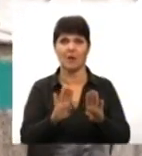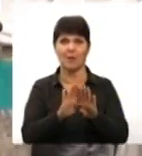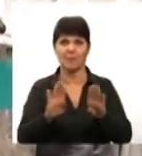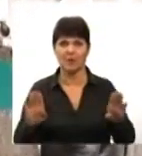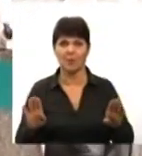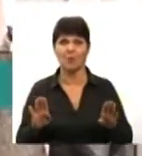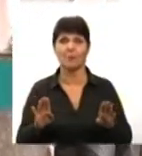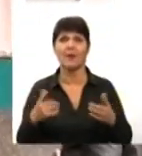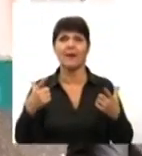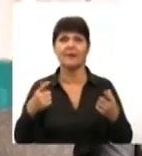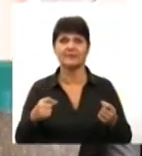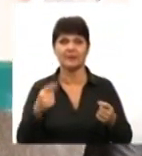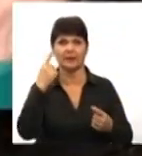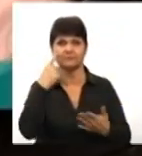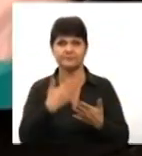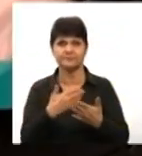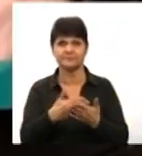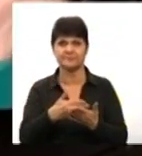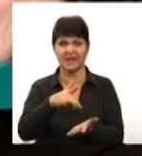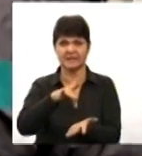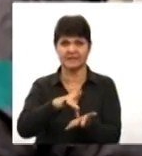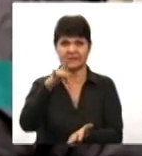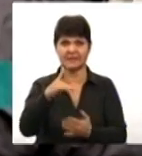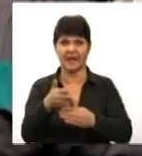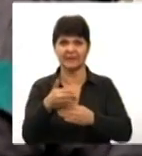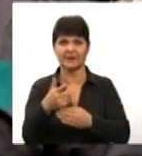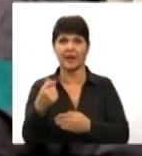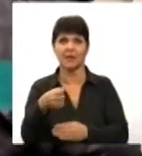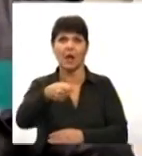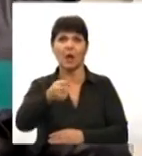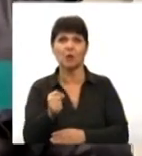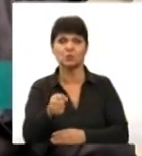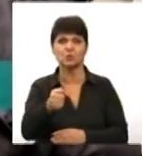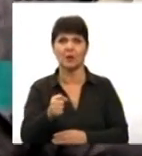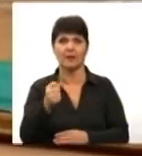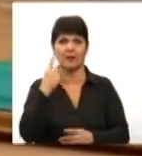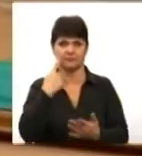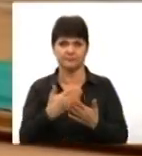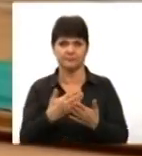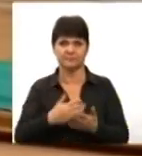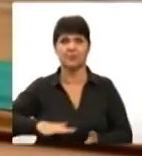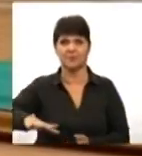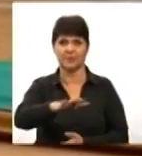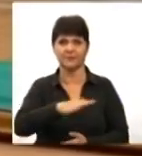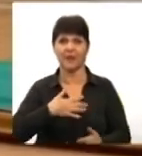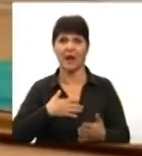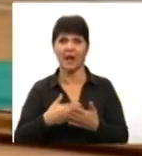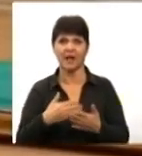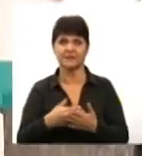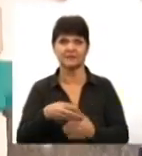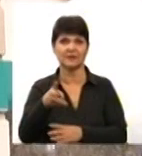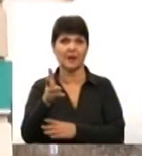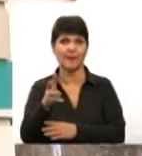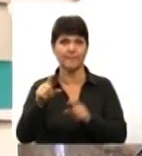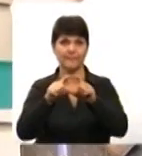де середина двері, де відкривається, де має бути ручка. Таким чином, як би орієнтуєшся пространство. Активується пристрій лише у